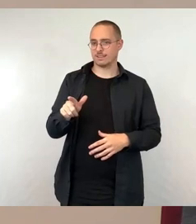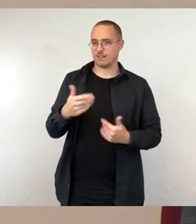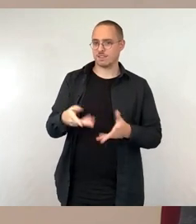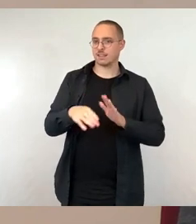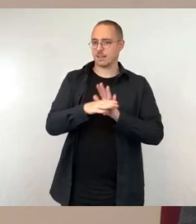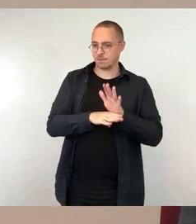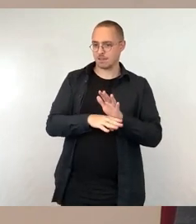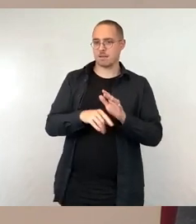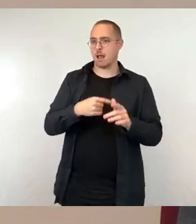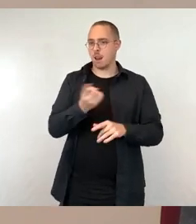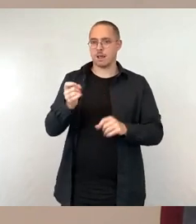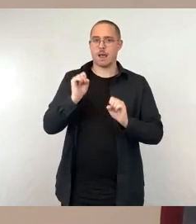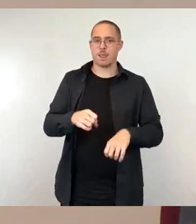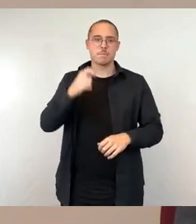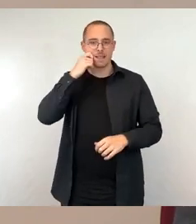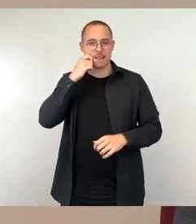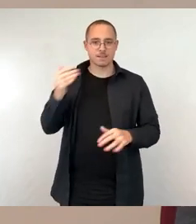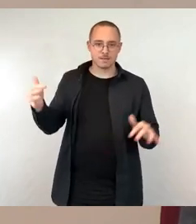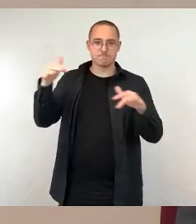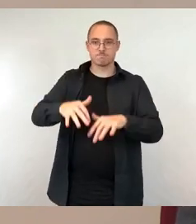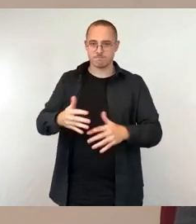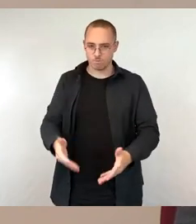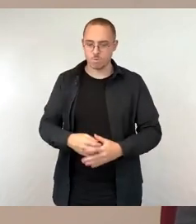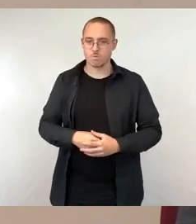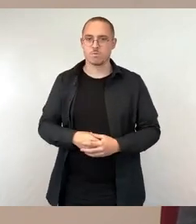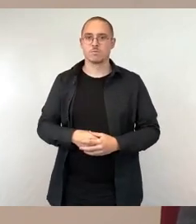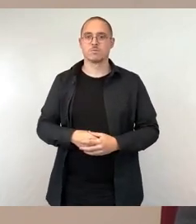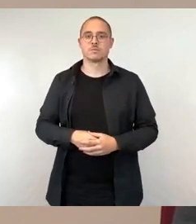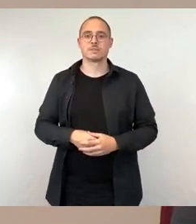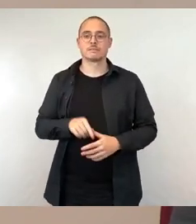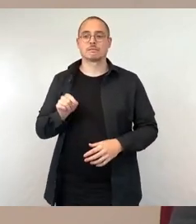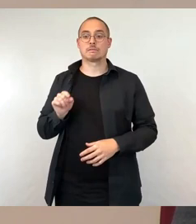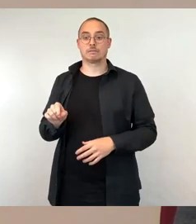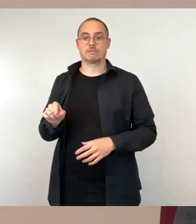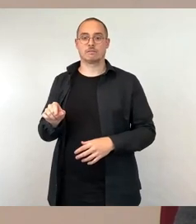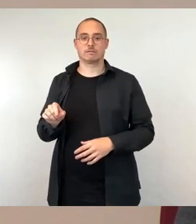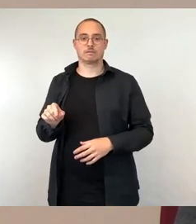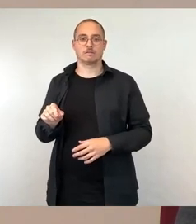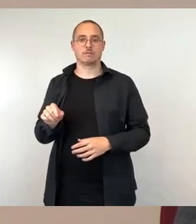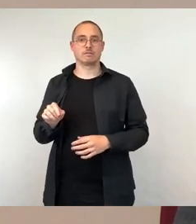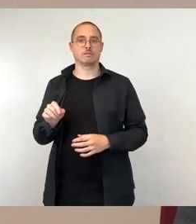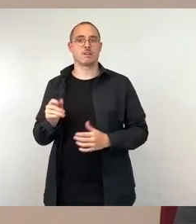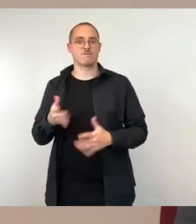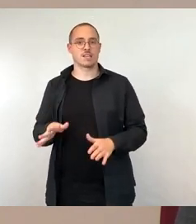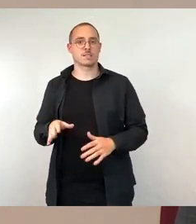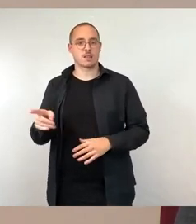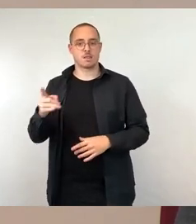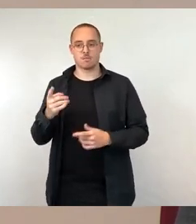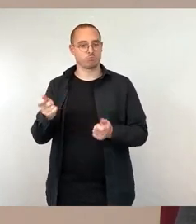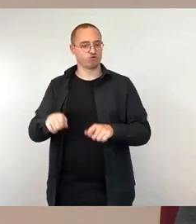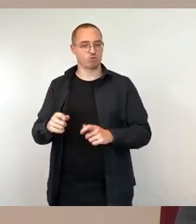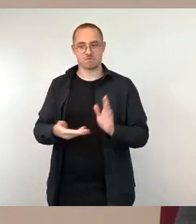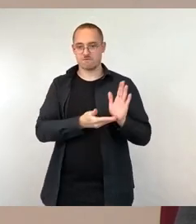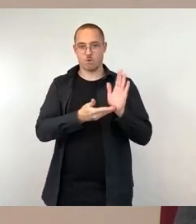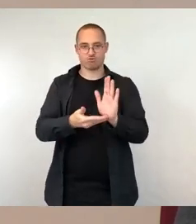Landschaftsarchitekturbüro den Entwurf vorgestellt in Anwesenheit von Initiativen aus der